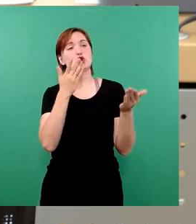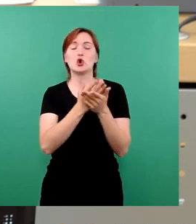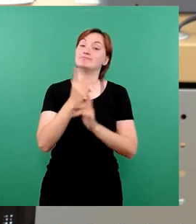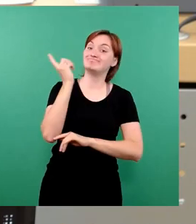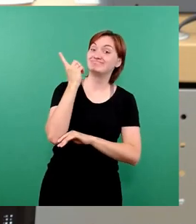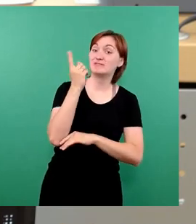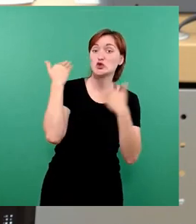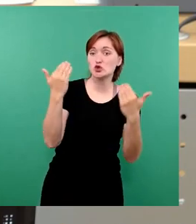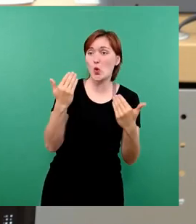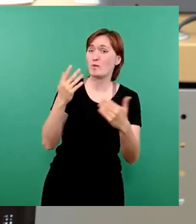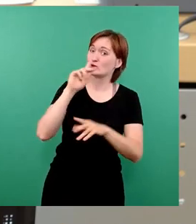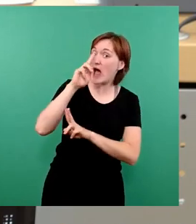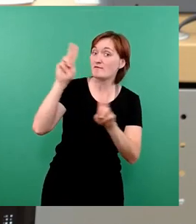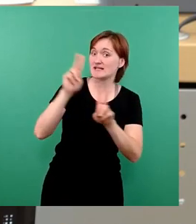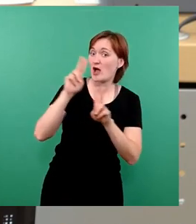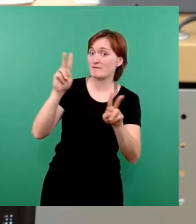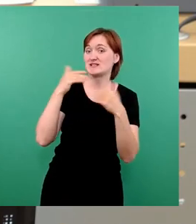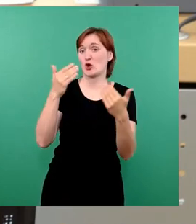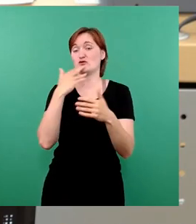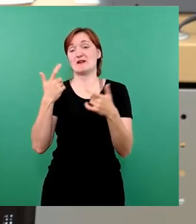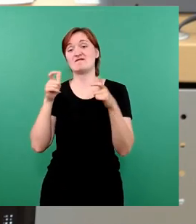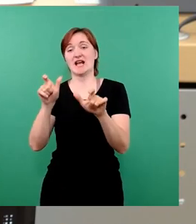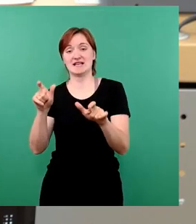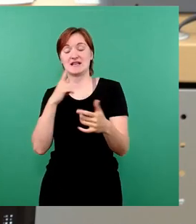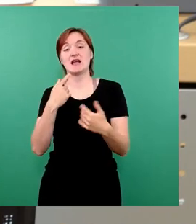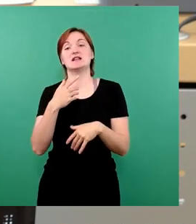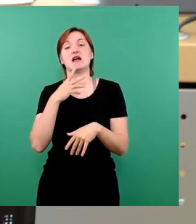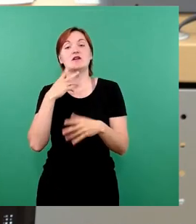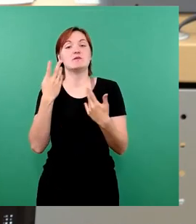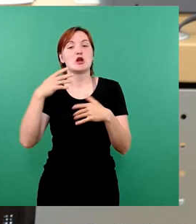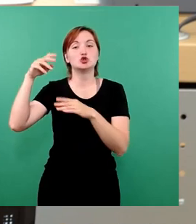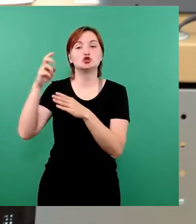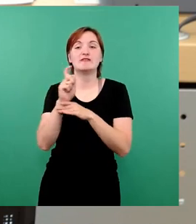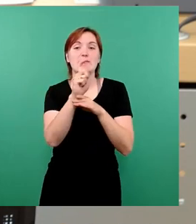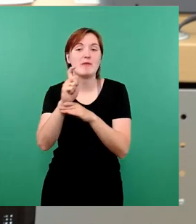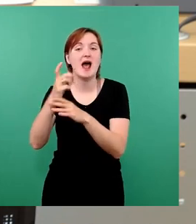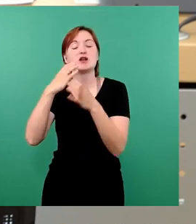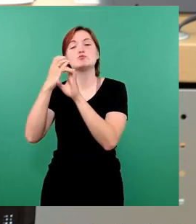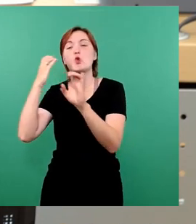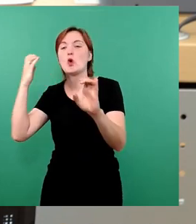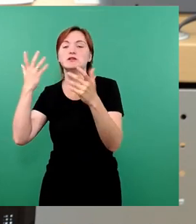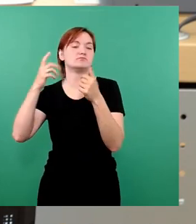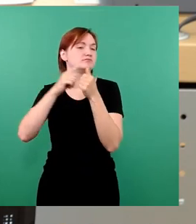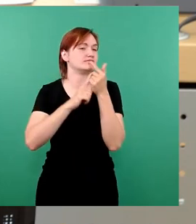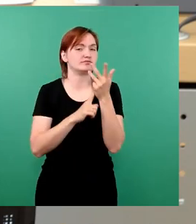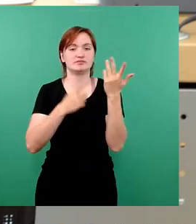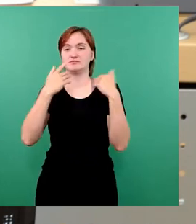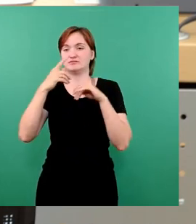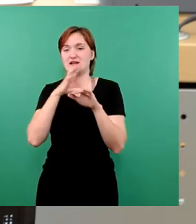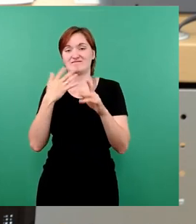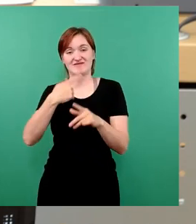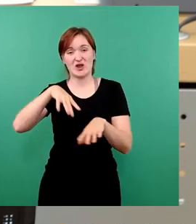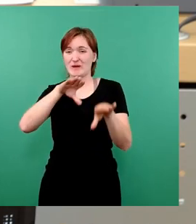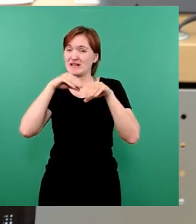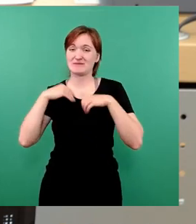passiert, zu verhindern. Die Vorschläge der DVB mit Einstellung Standseilbahn, Schwebebahn oder ganzer Buslin. Maßnahmen, die auch für uns nicht tragbar sind. Aber